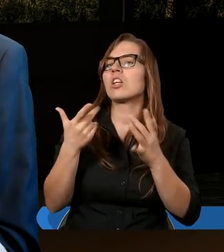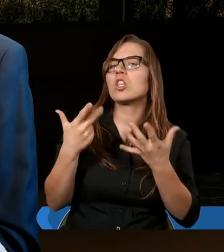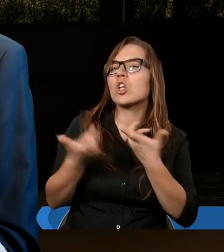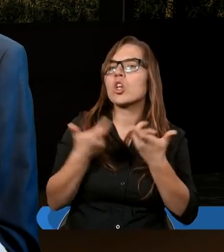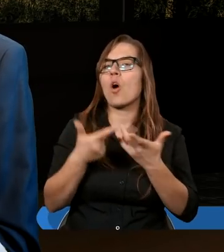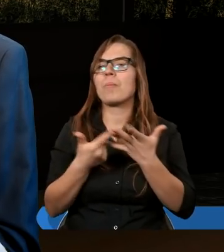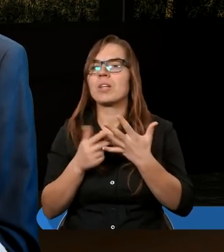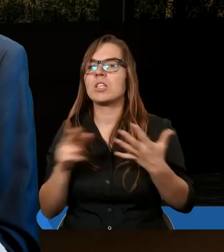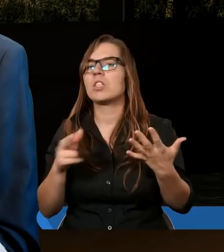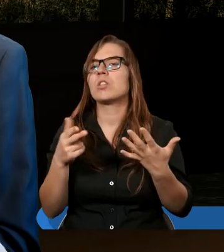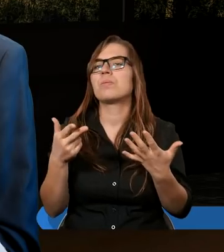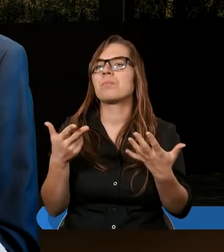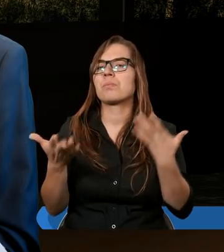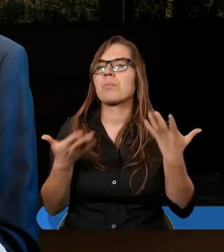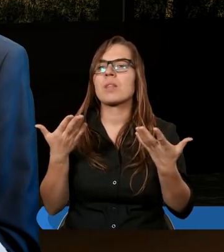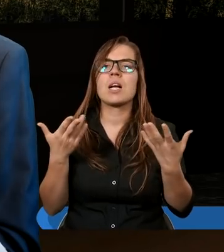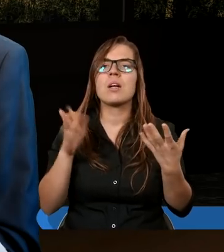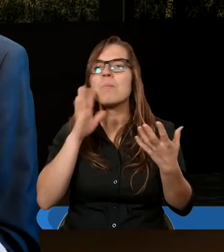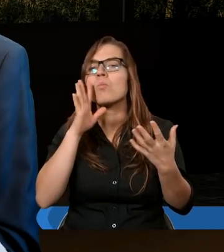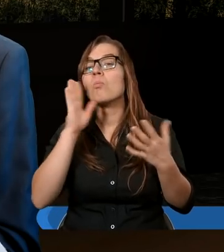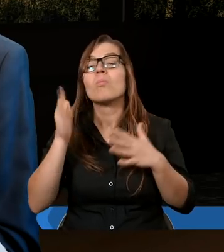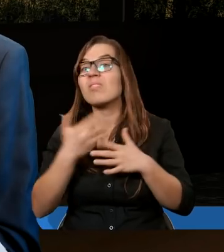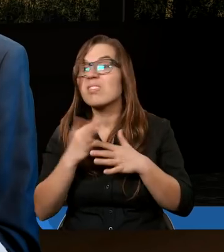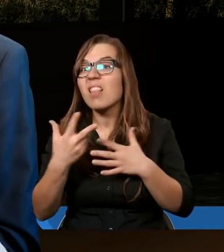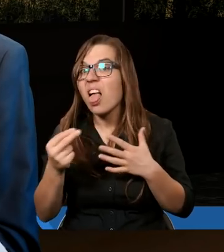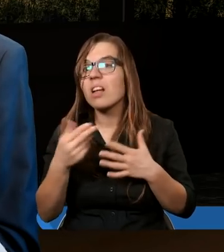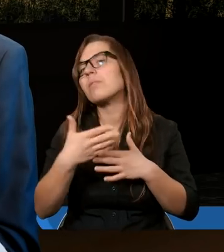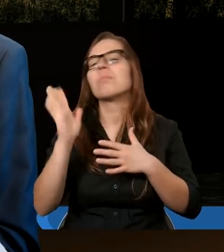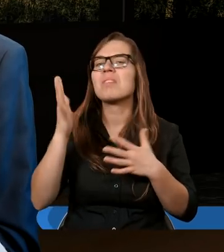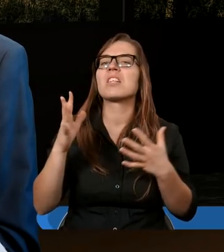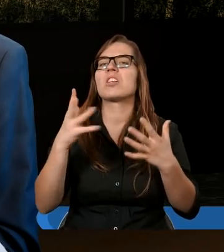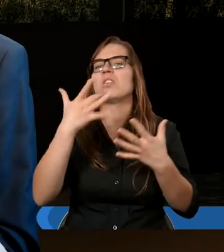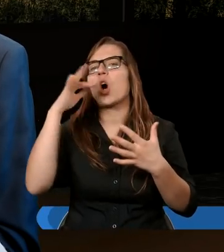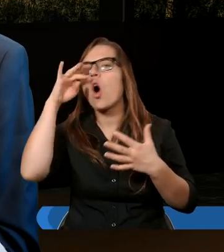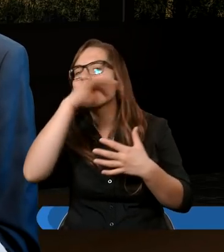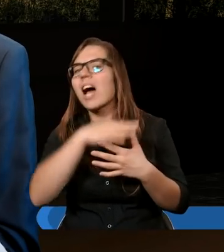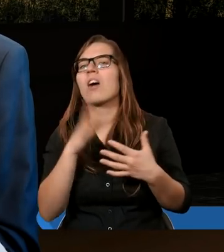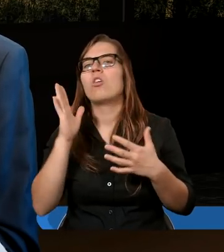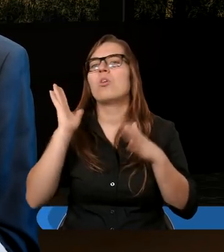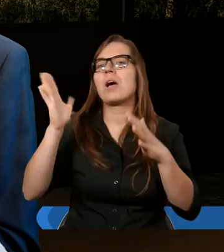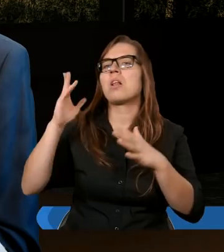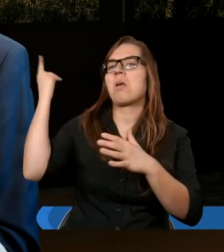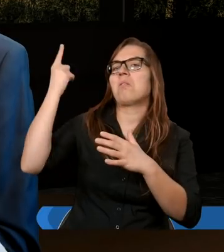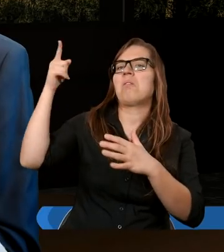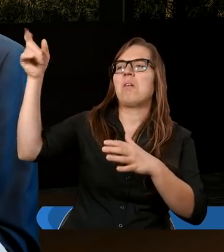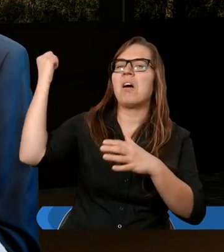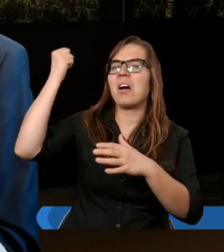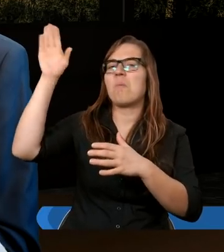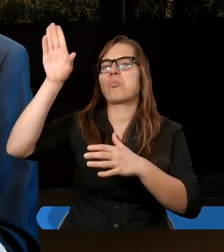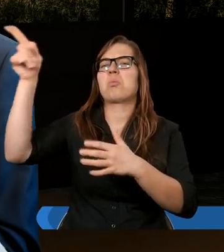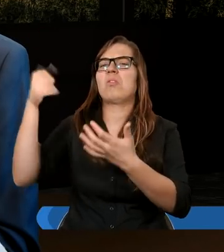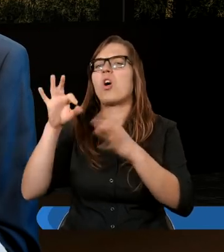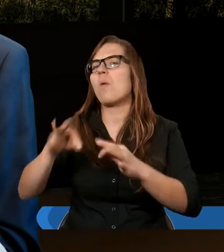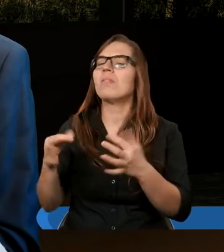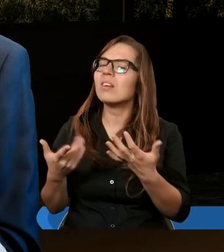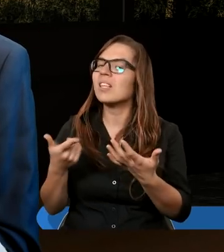będzie strasznie rozczarowany i może zacząć obwiniać Boga za swój los,